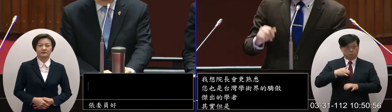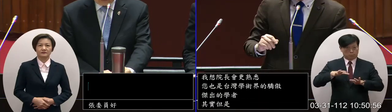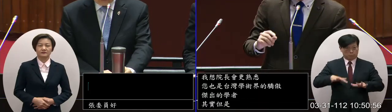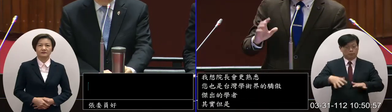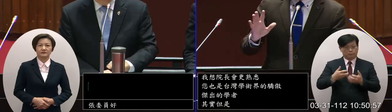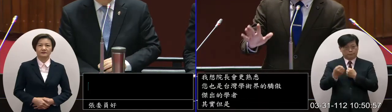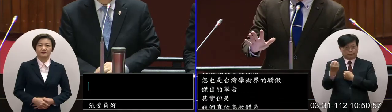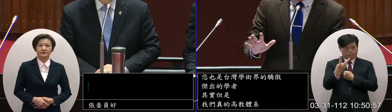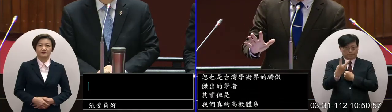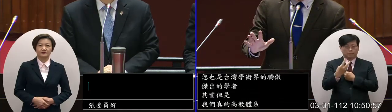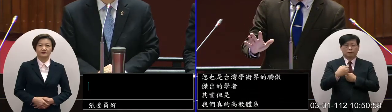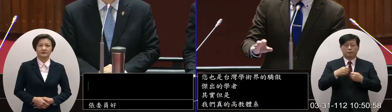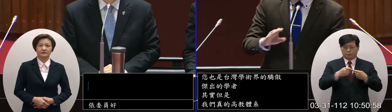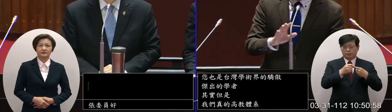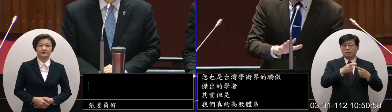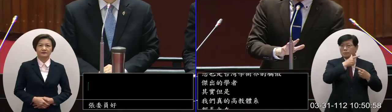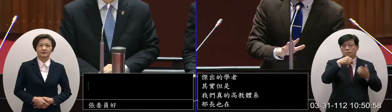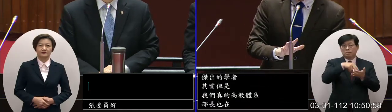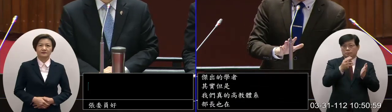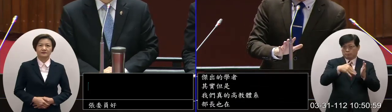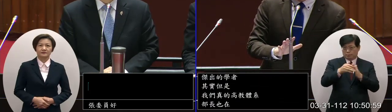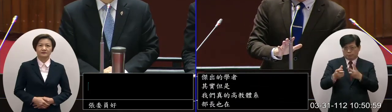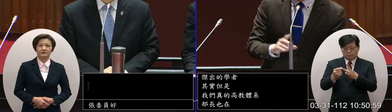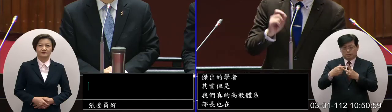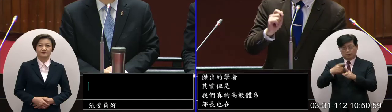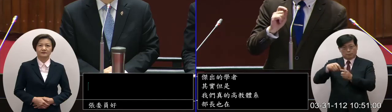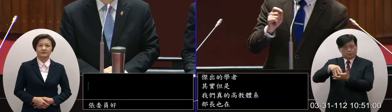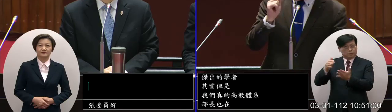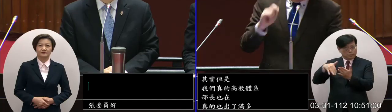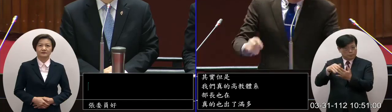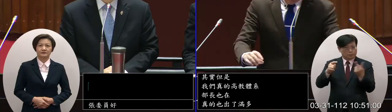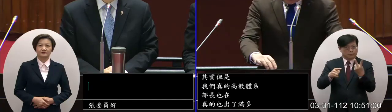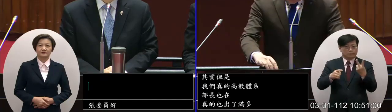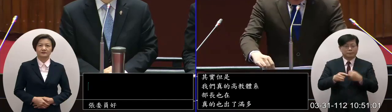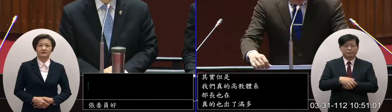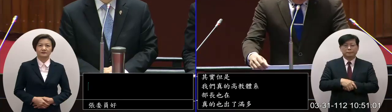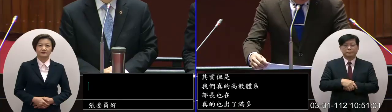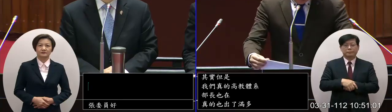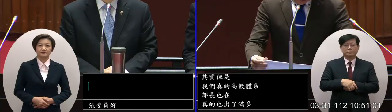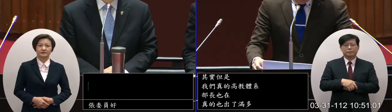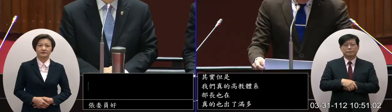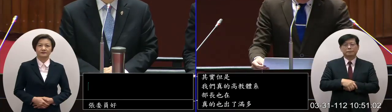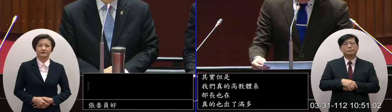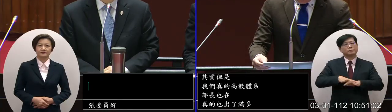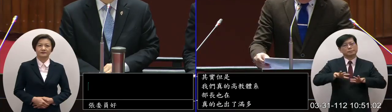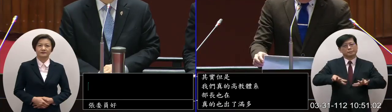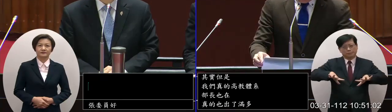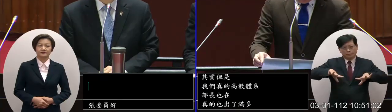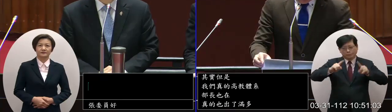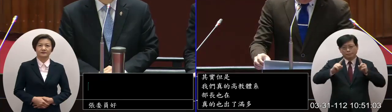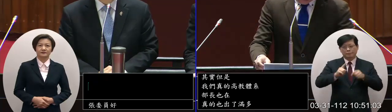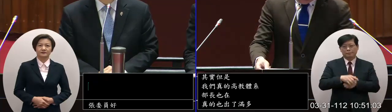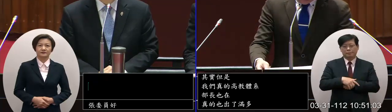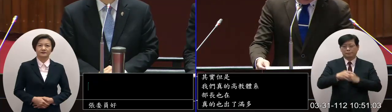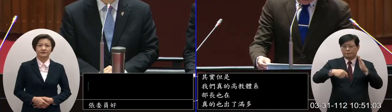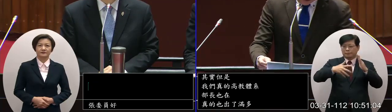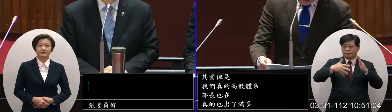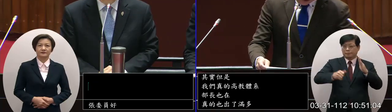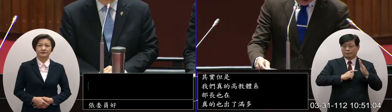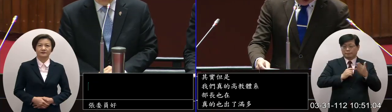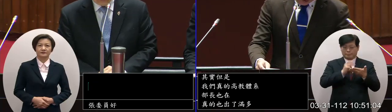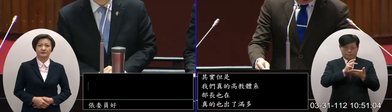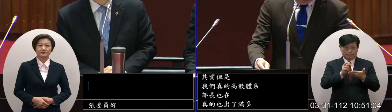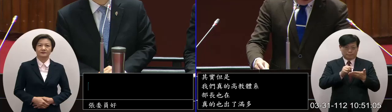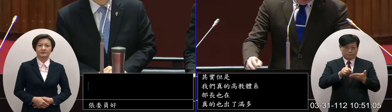地方大概就分兩部分先從私校開始然後我們再來講公校大概就是這個部分那先這個院長您